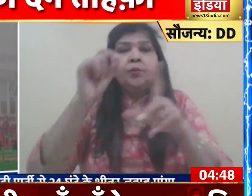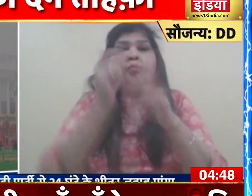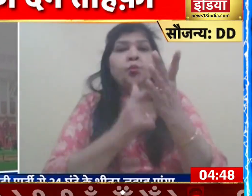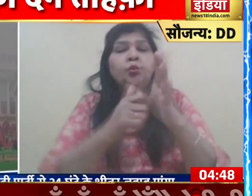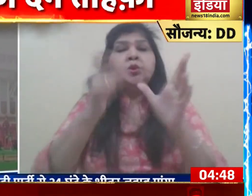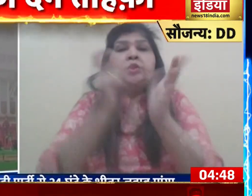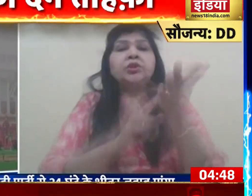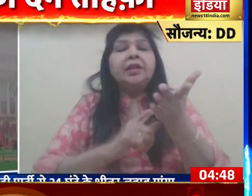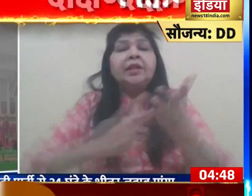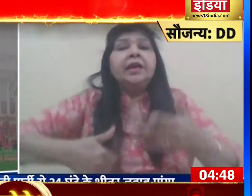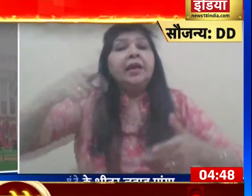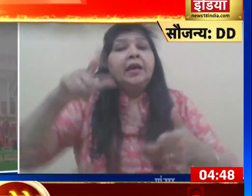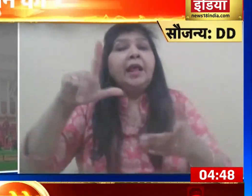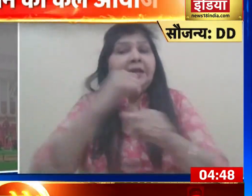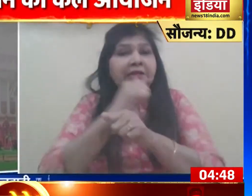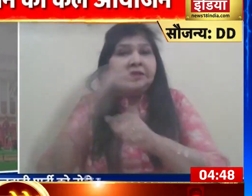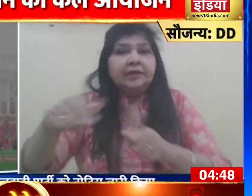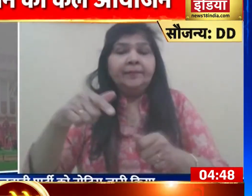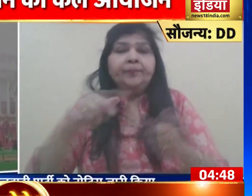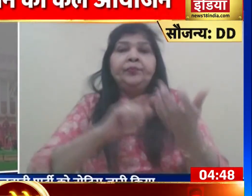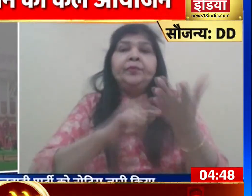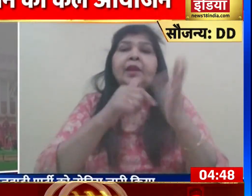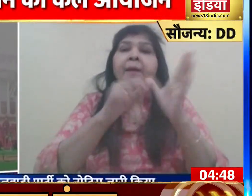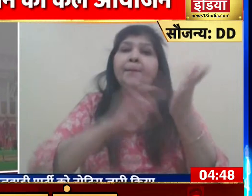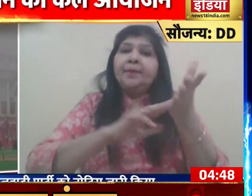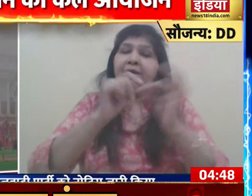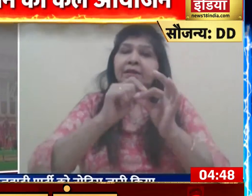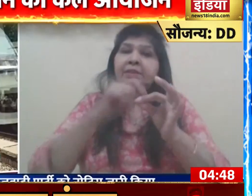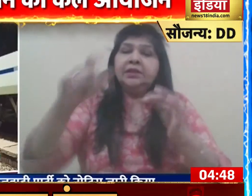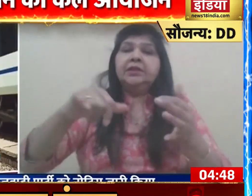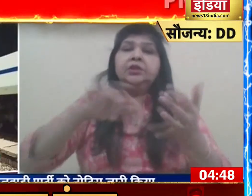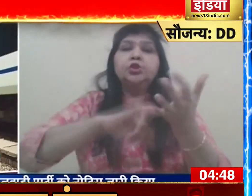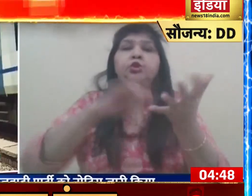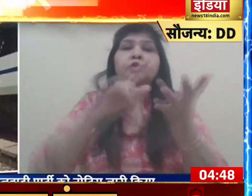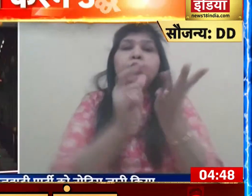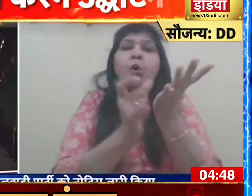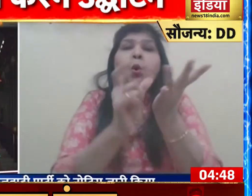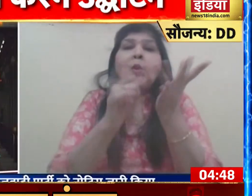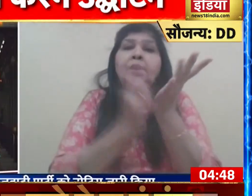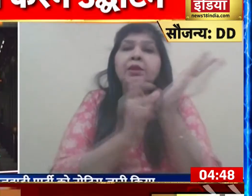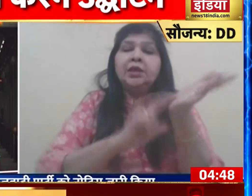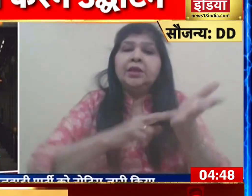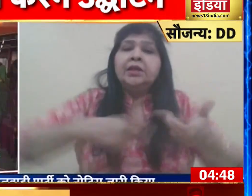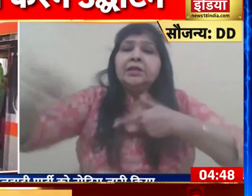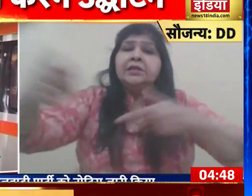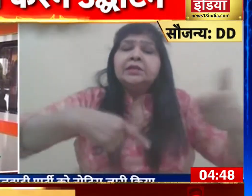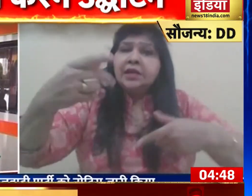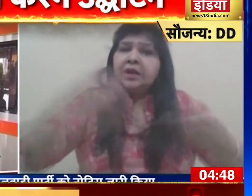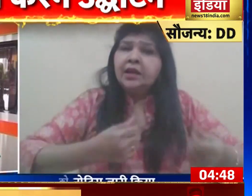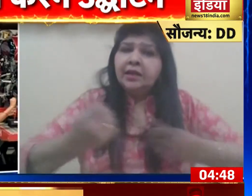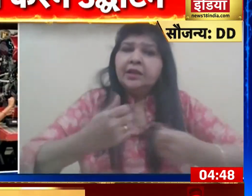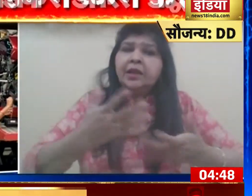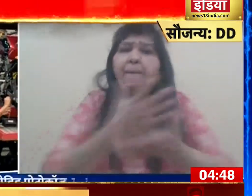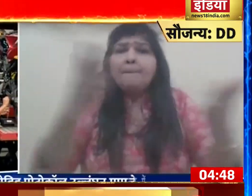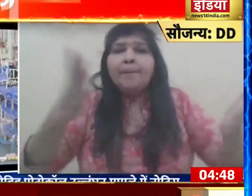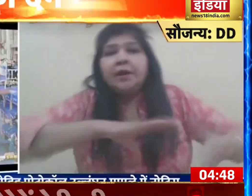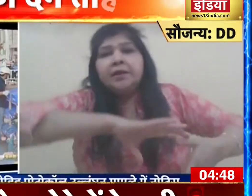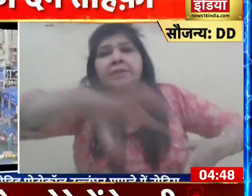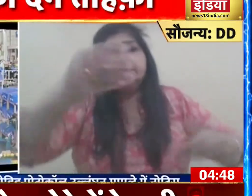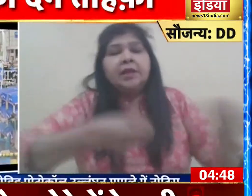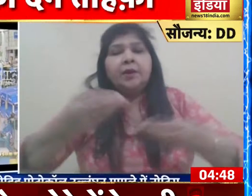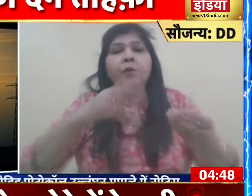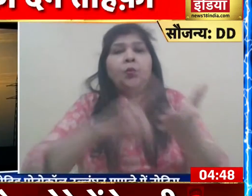उपराजिपाल डॉक्टर तबिली साही सौधर राजन सडक परिवहन और राजमार्ग राजमंत्री वीके सिंग,